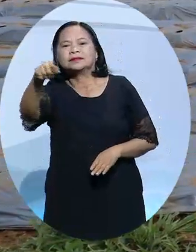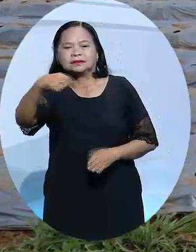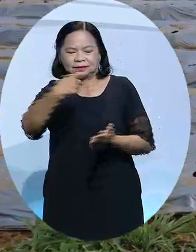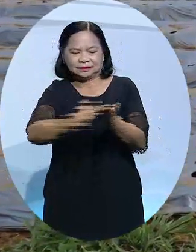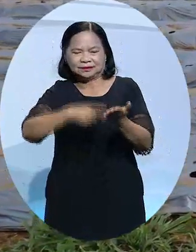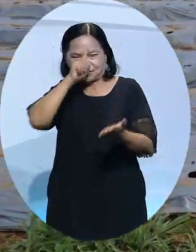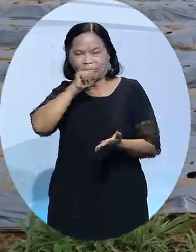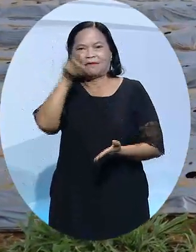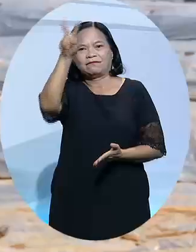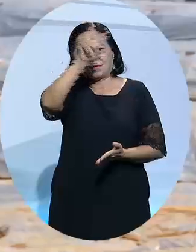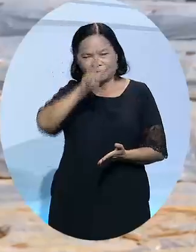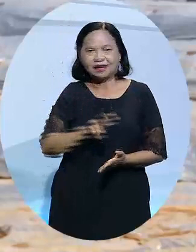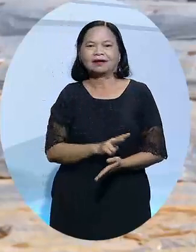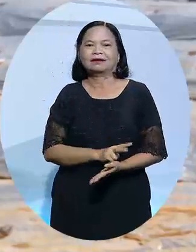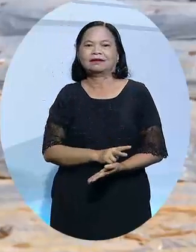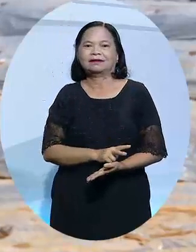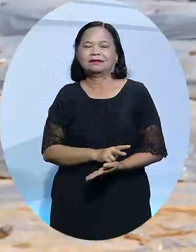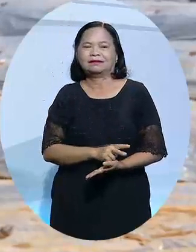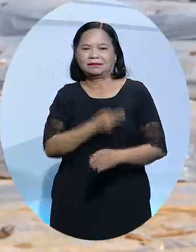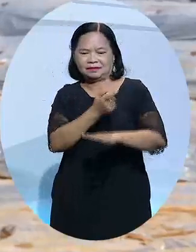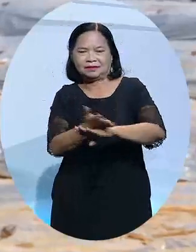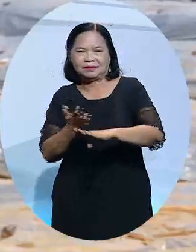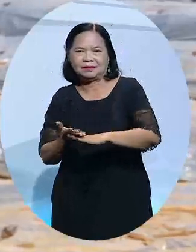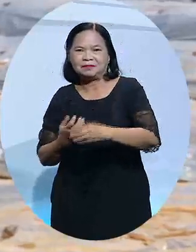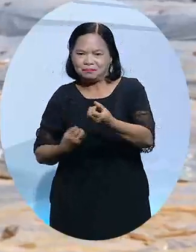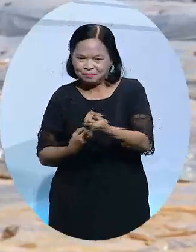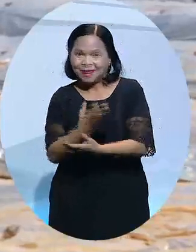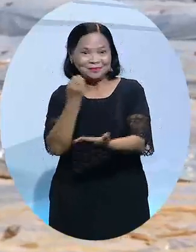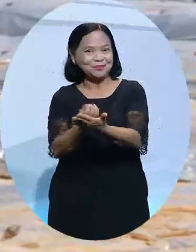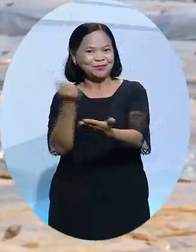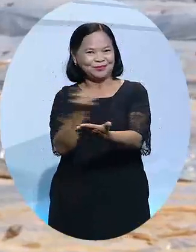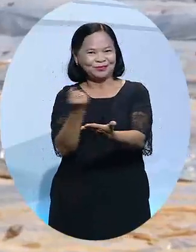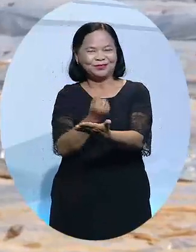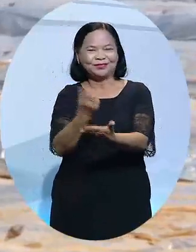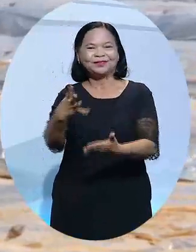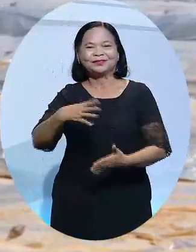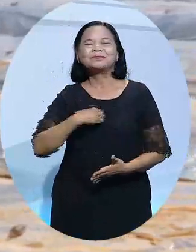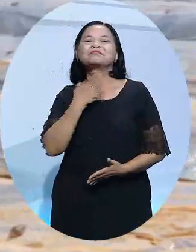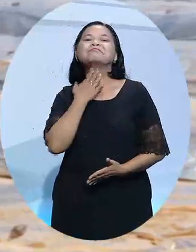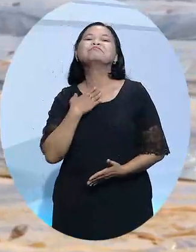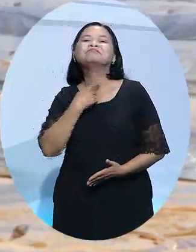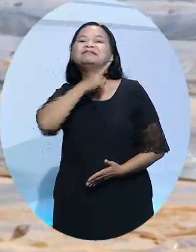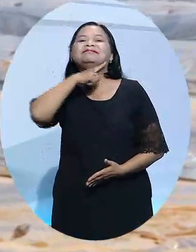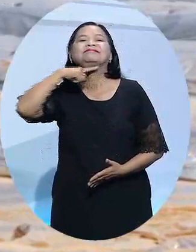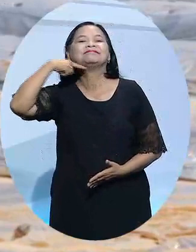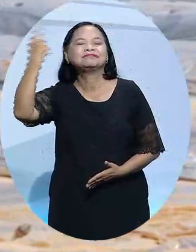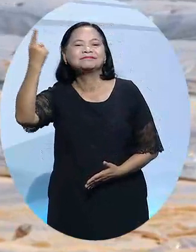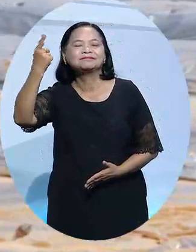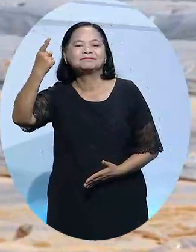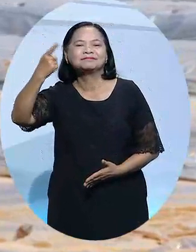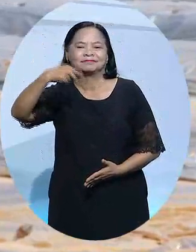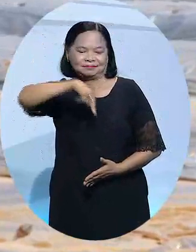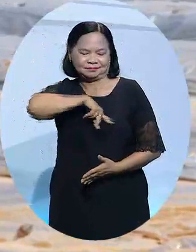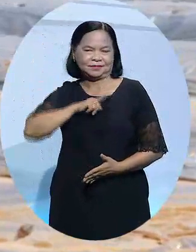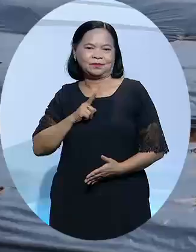một dự án cực kỳ tiềm năng bởi không chỉ vì toàn bộ sản lượng đầu ra đã được thu mua mà chúng tôi còn mong muốn cam kết được với bà con nông dân được cái giá